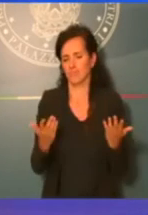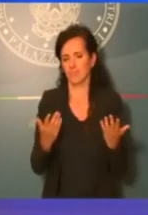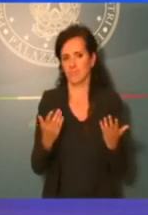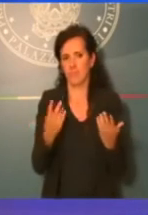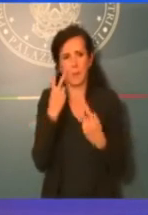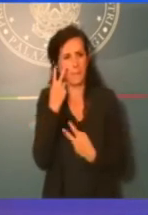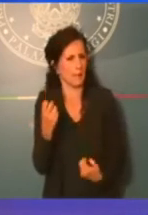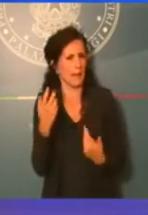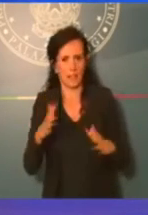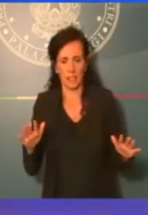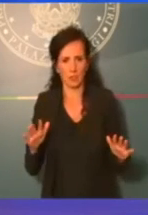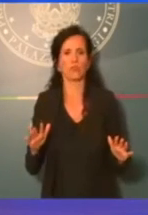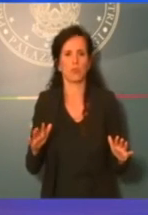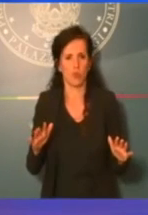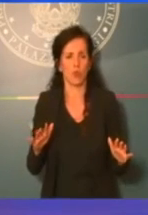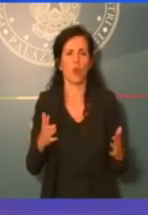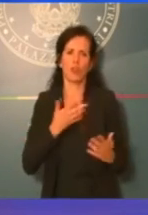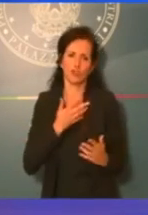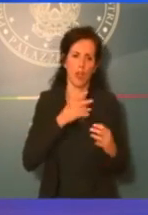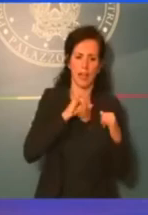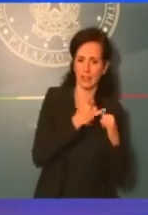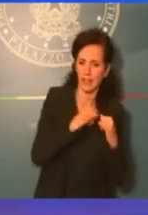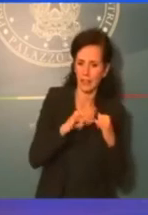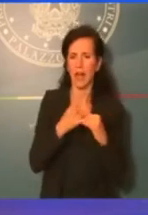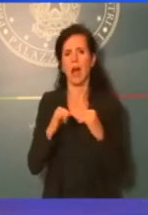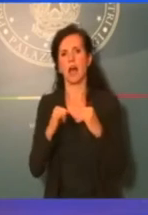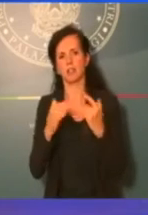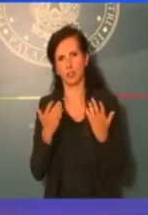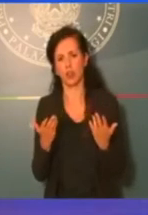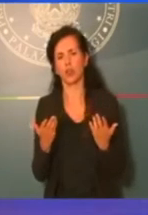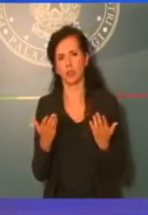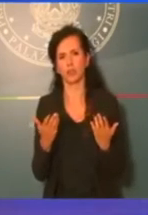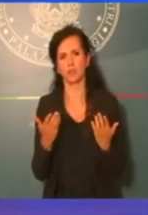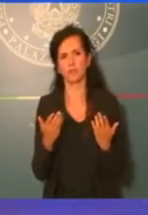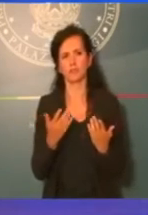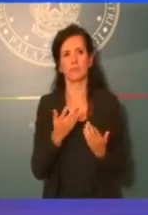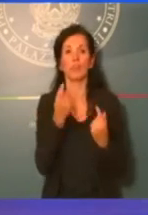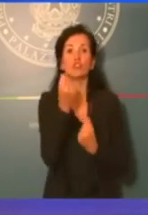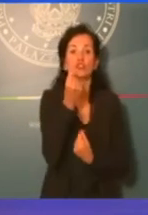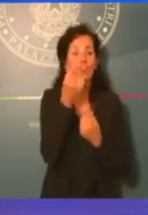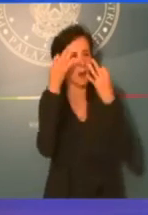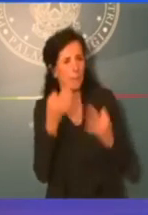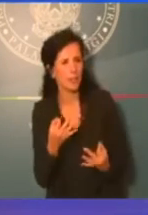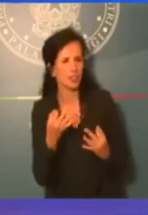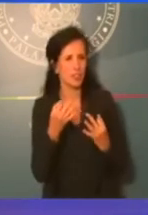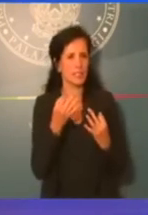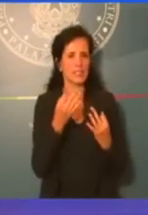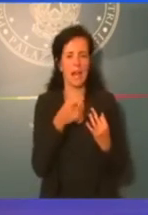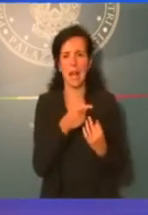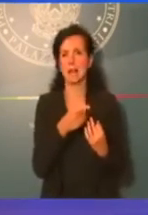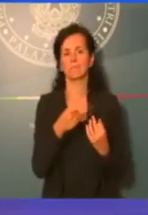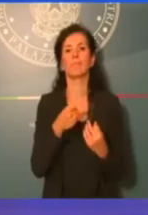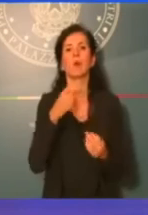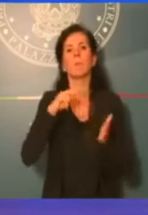ovviamente qualche dettaglio per quanto riguarda la cifra esatta. Il problema è la capacità del